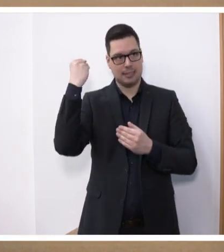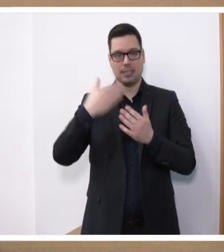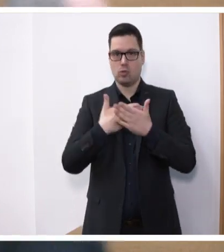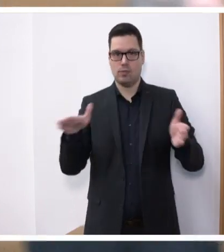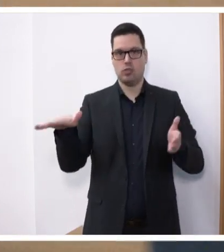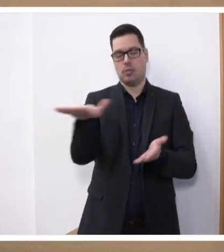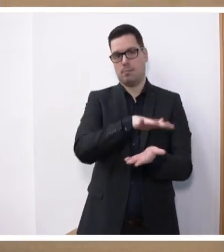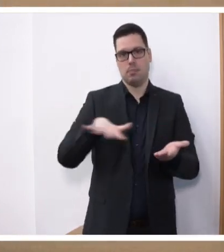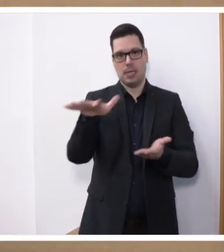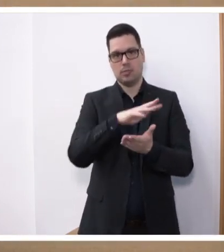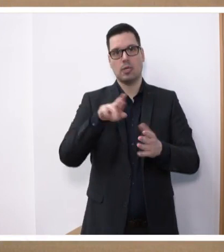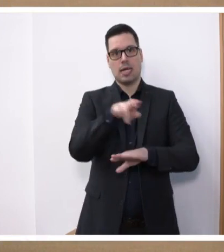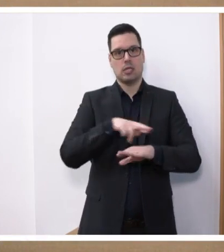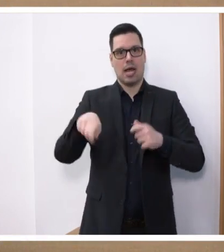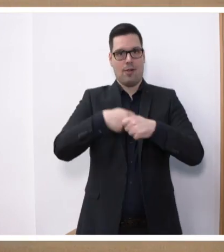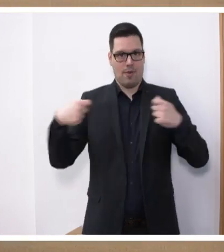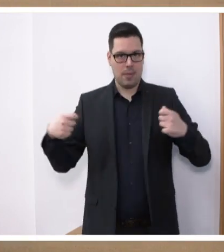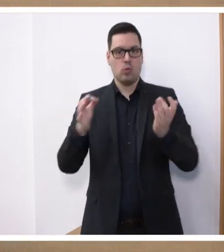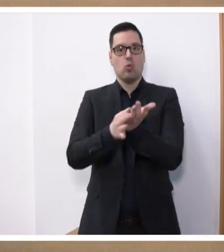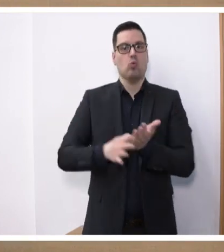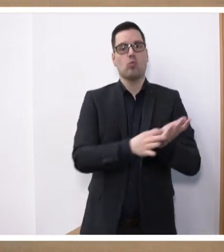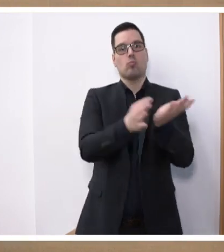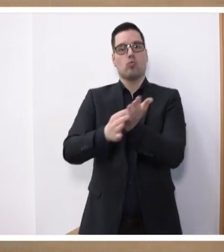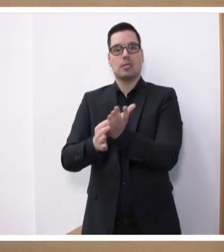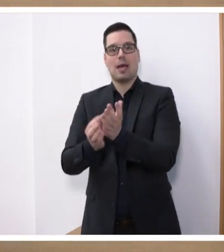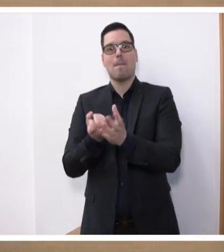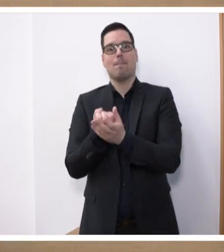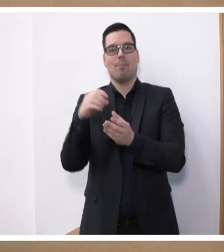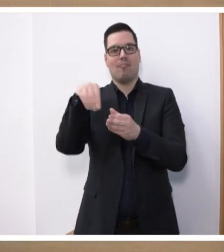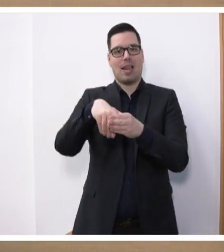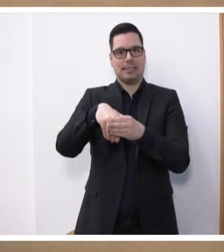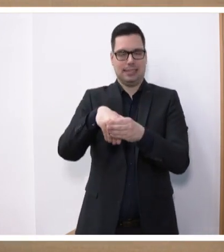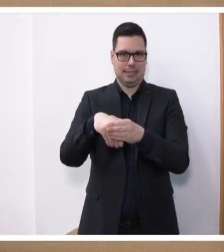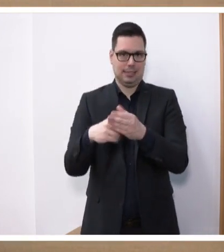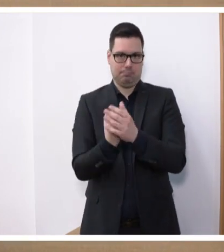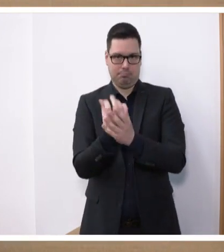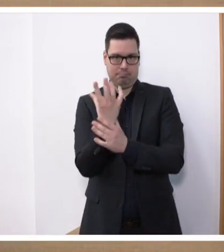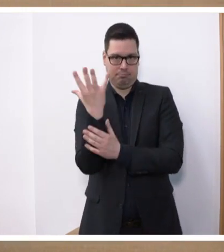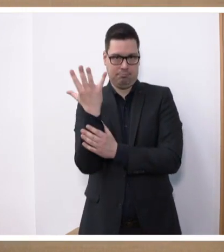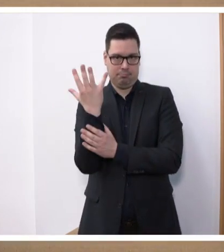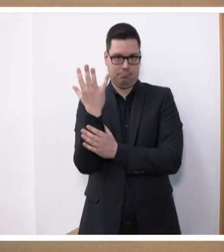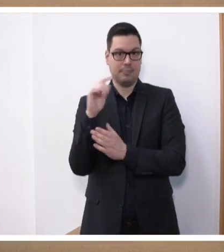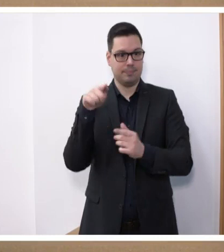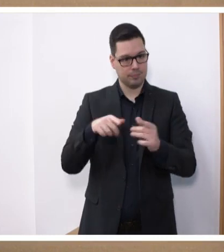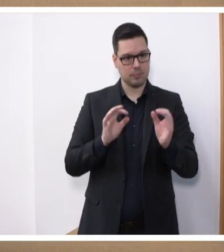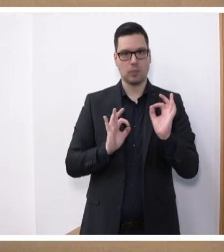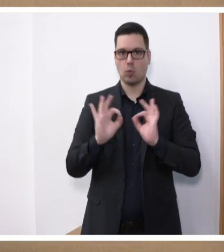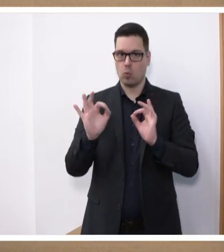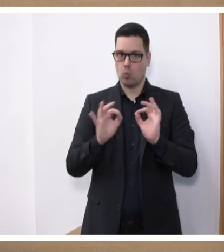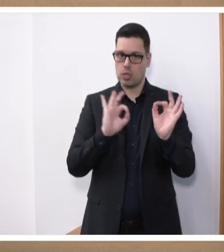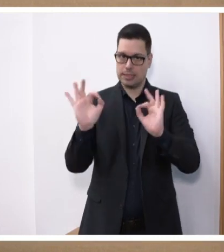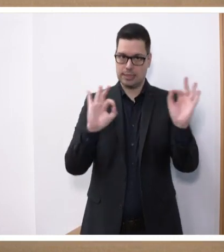Landkreisen, im Regionalverband und in den Kommunen gepflanzt. Koordiniert wird diese Aktion, die